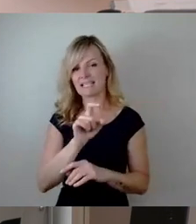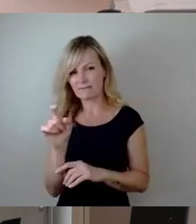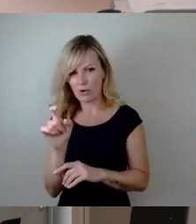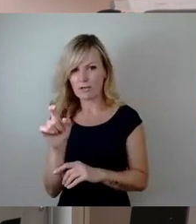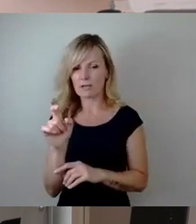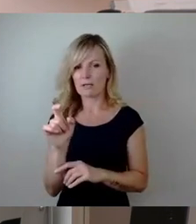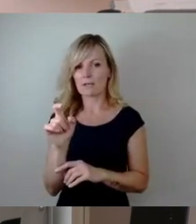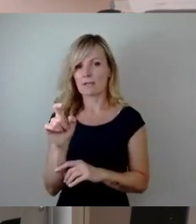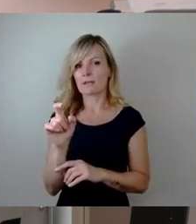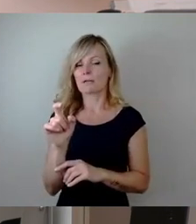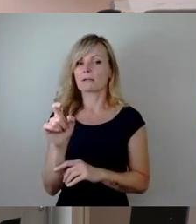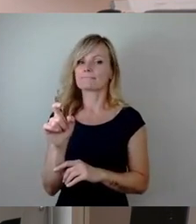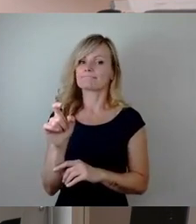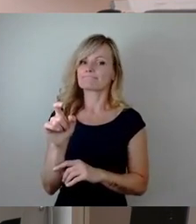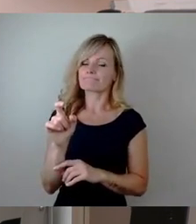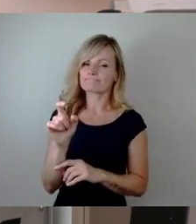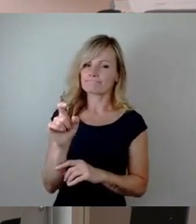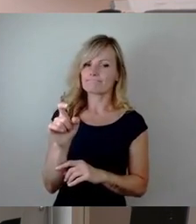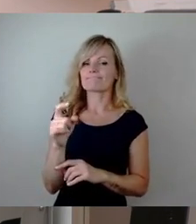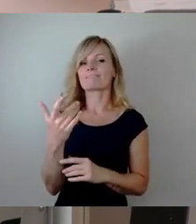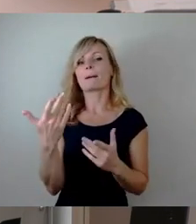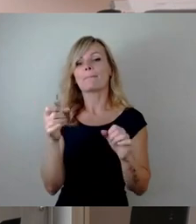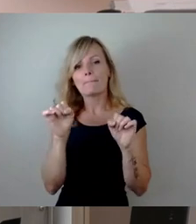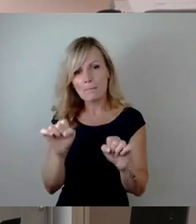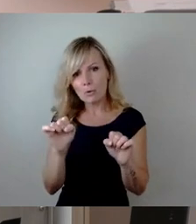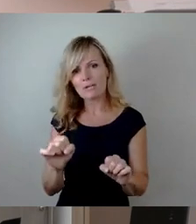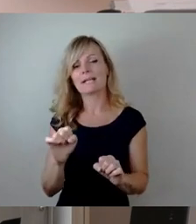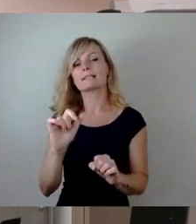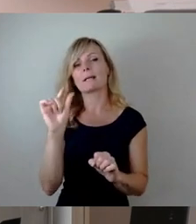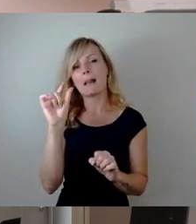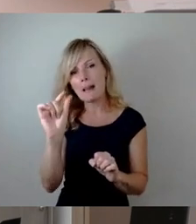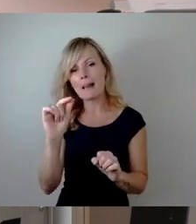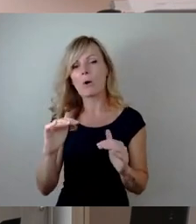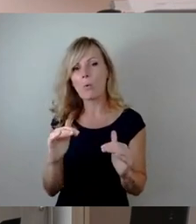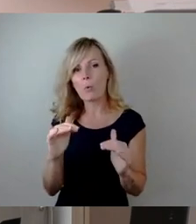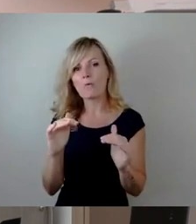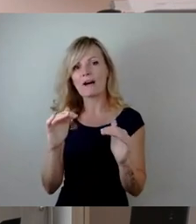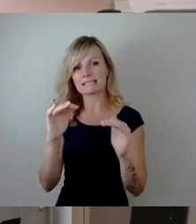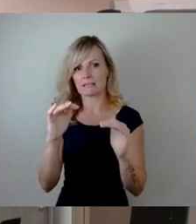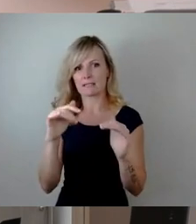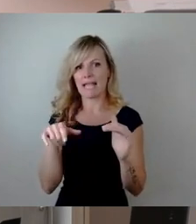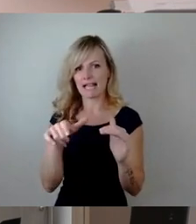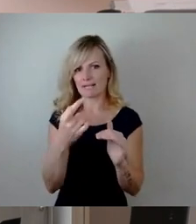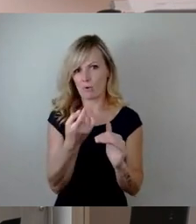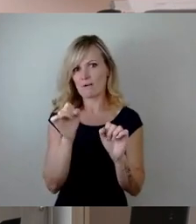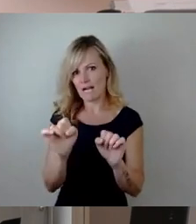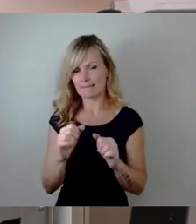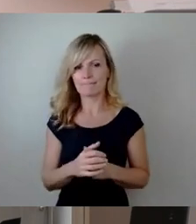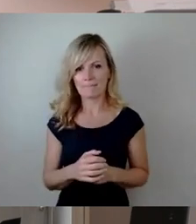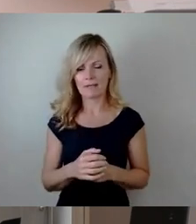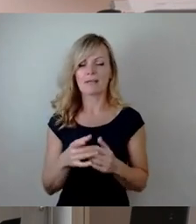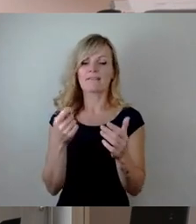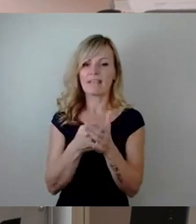kleines Hochwasser an der Elbe auszulösen. Die Werte, Prognosen sind natürlich